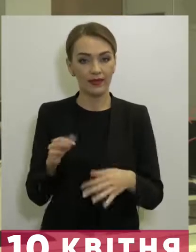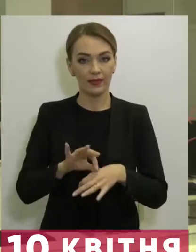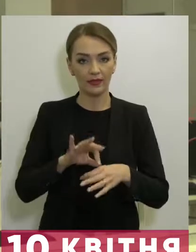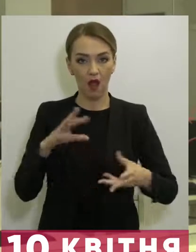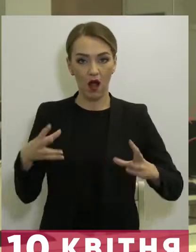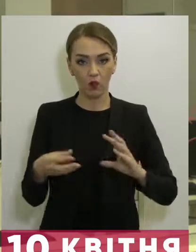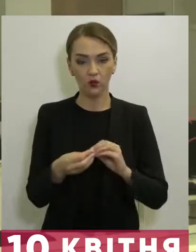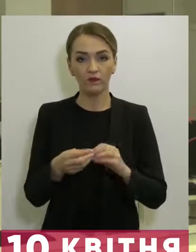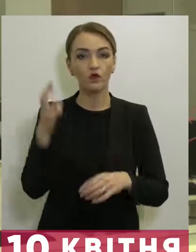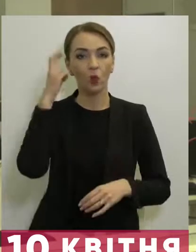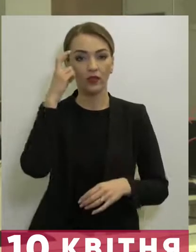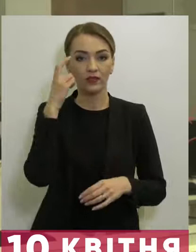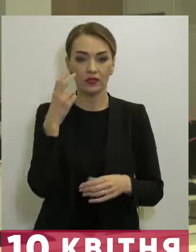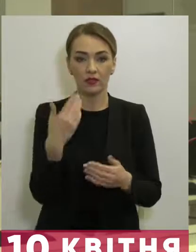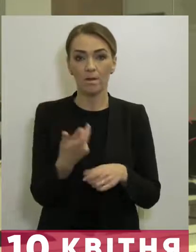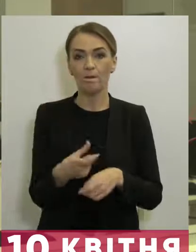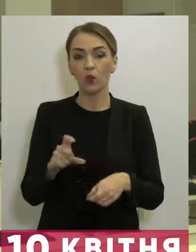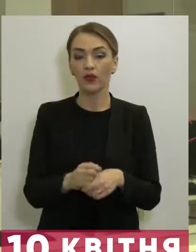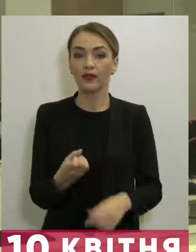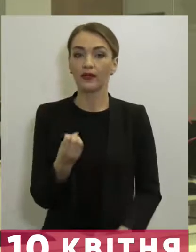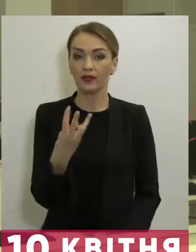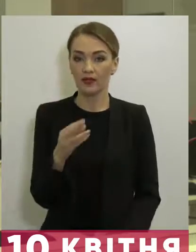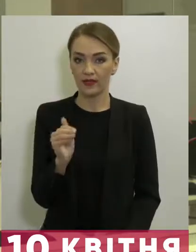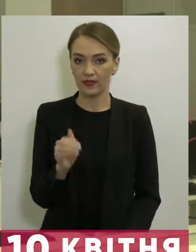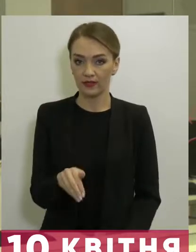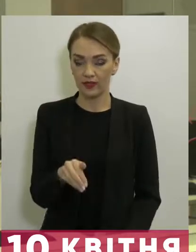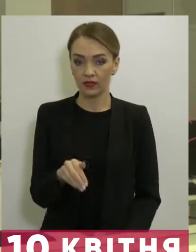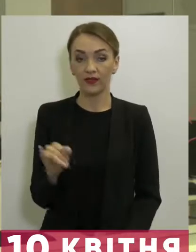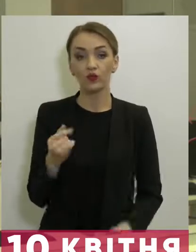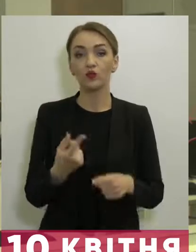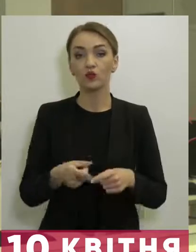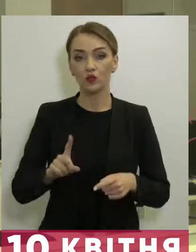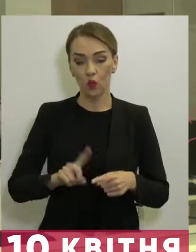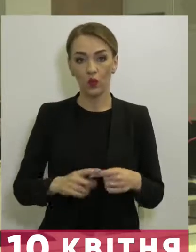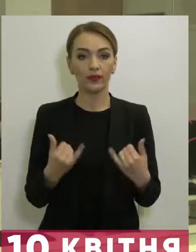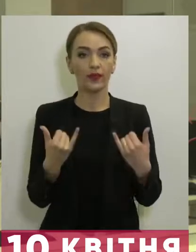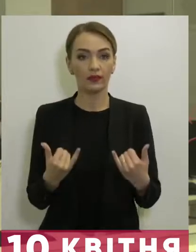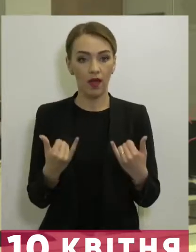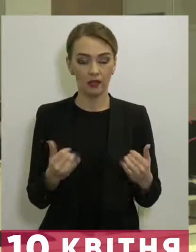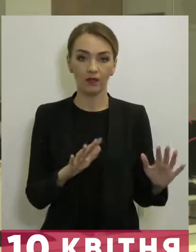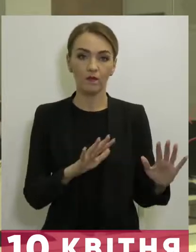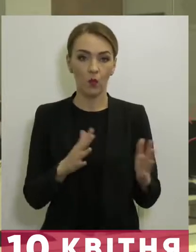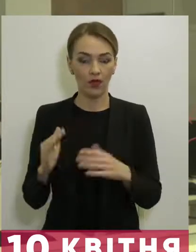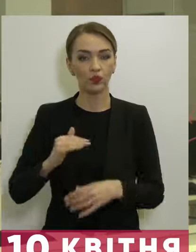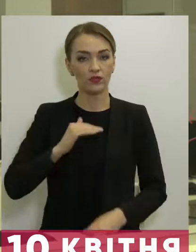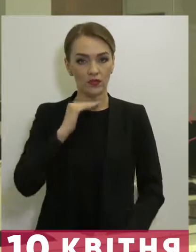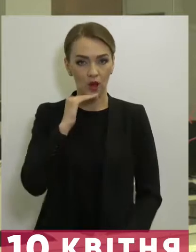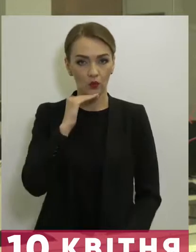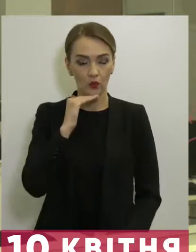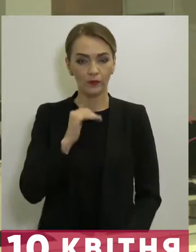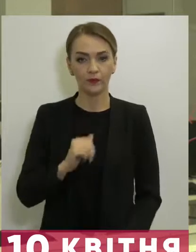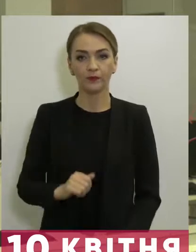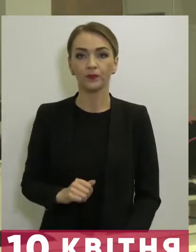столиці сьогодні понад 13 тисяч. І цього на даний момент достатньо.